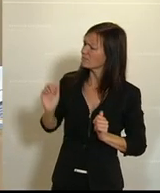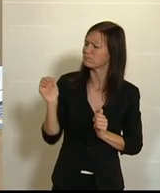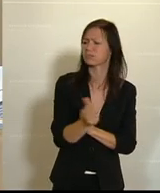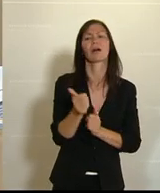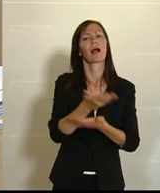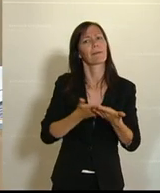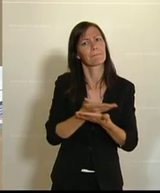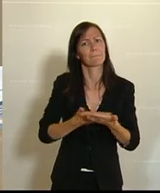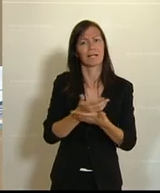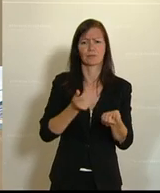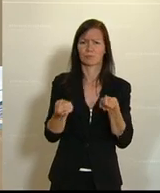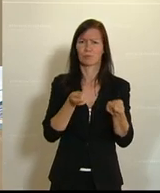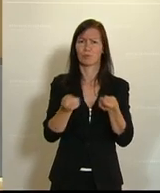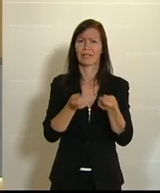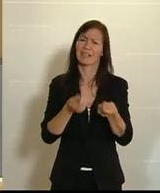Bildungspolitik. Danke.